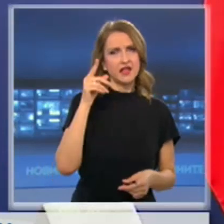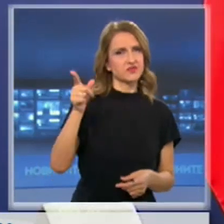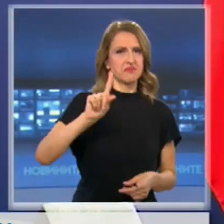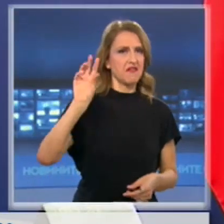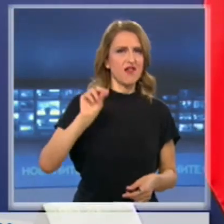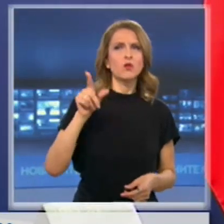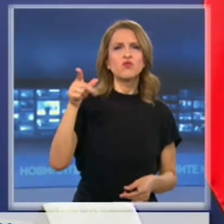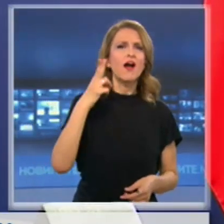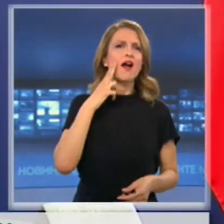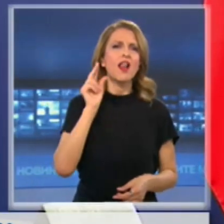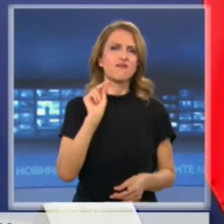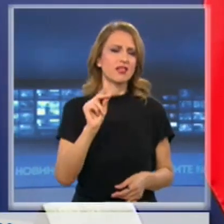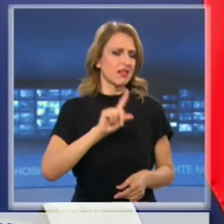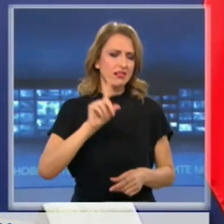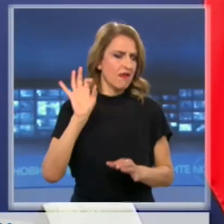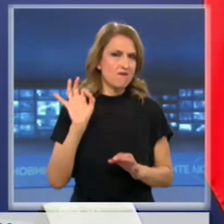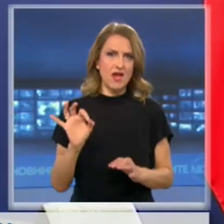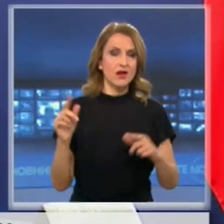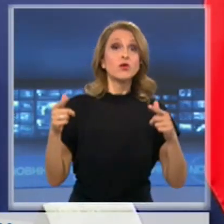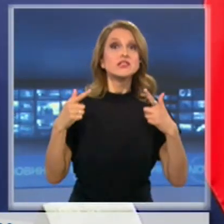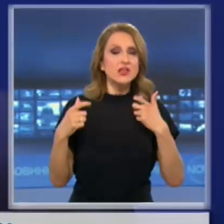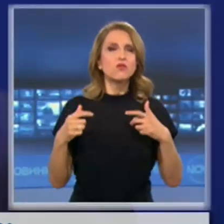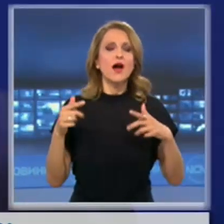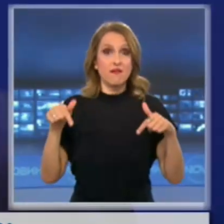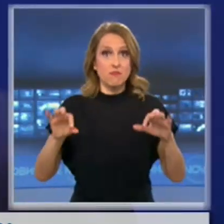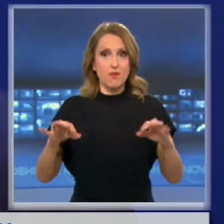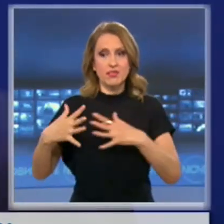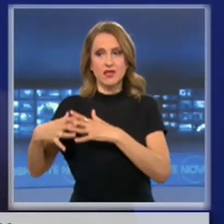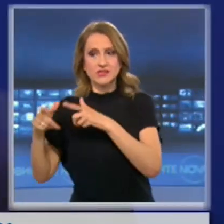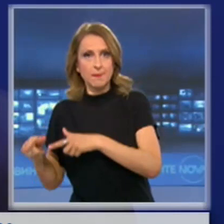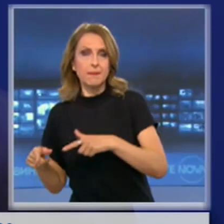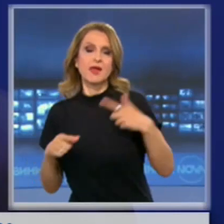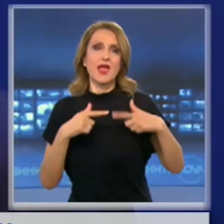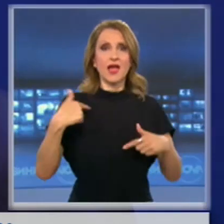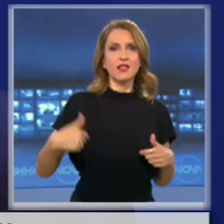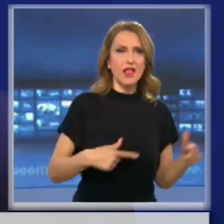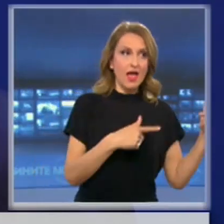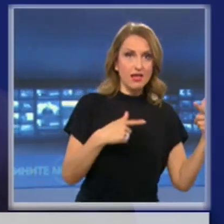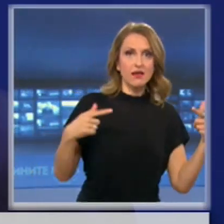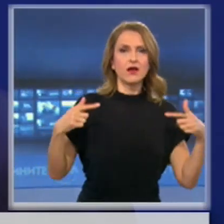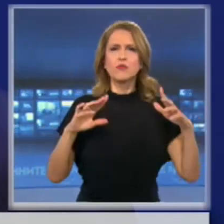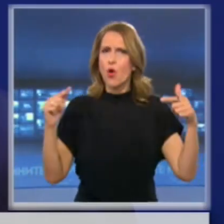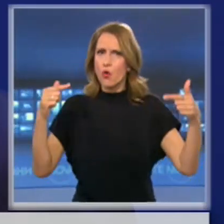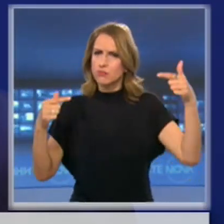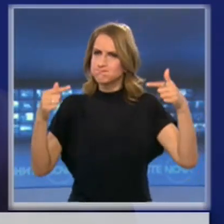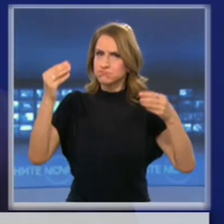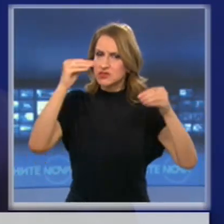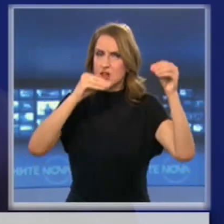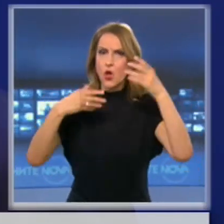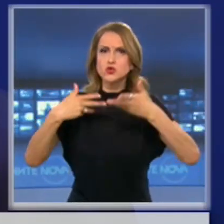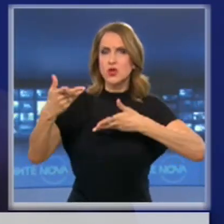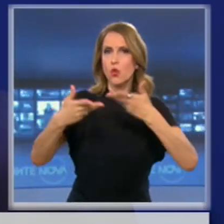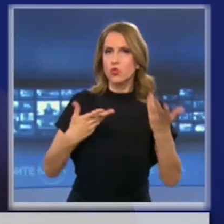обвинения изостриха още повече отношенията между двете страни. Искам да прочертая, че клеветата и обвиненията не могат да елиминират